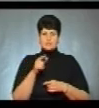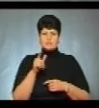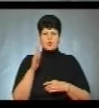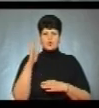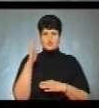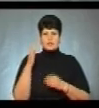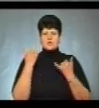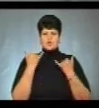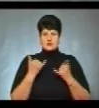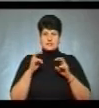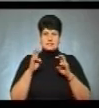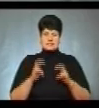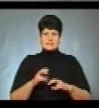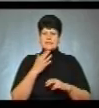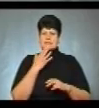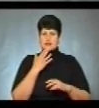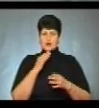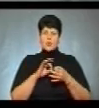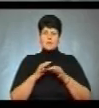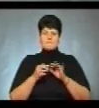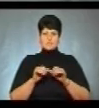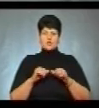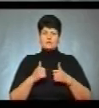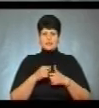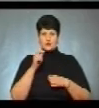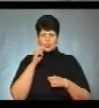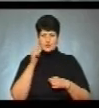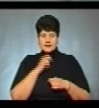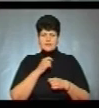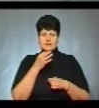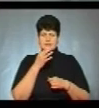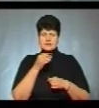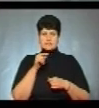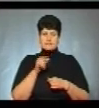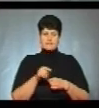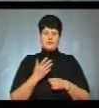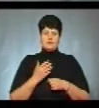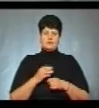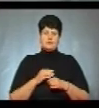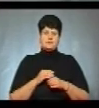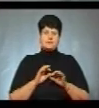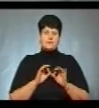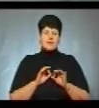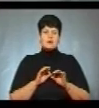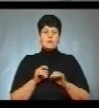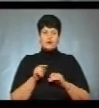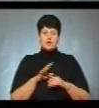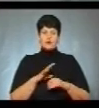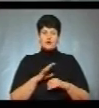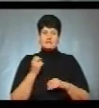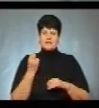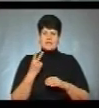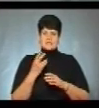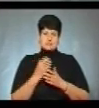сьогодні. На засіданні Національного олімпійського комітету України, повідомив його прес-аташе Іван Бондарчук. Було 12 претендентів,